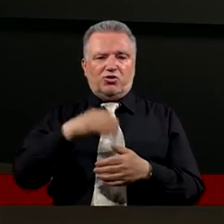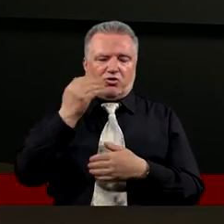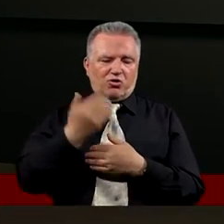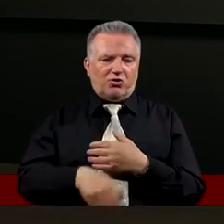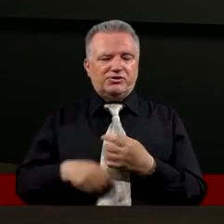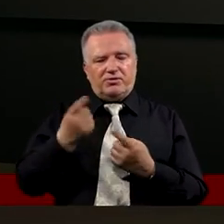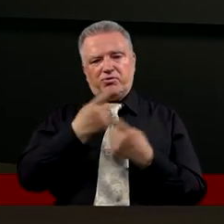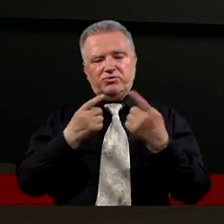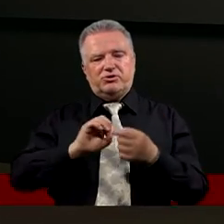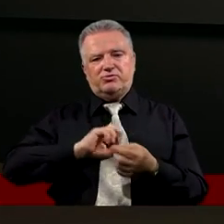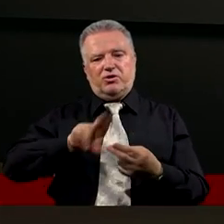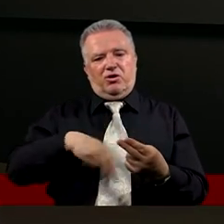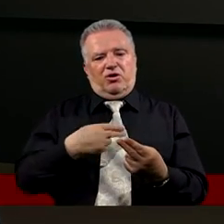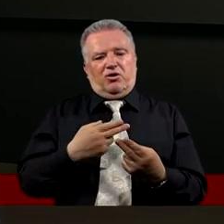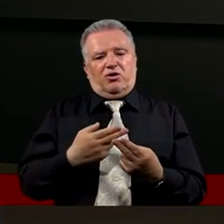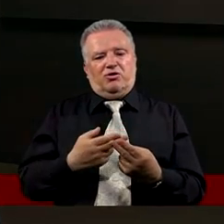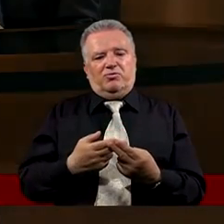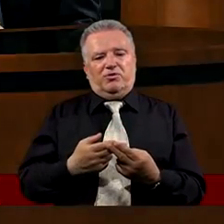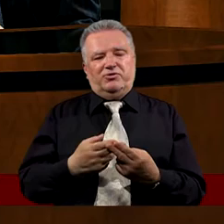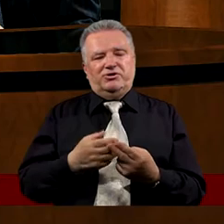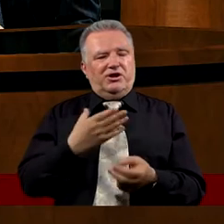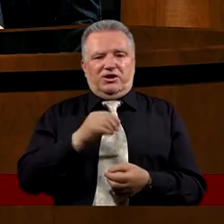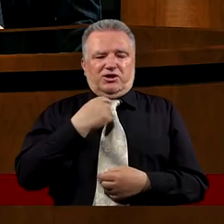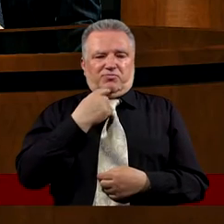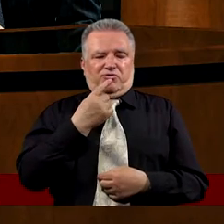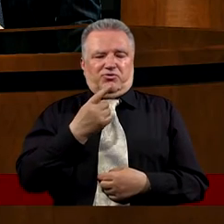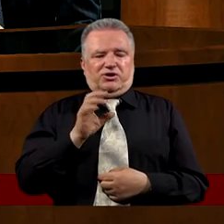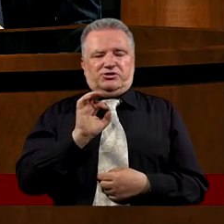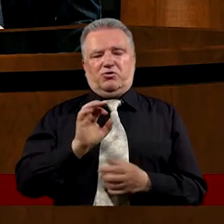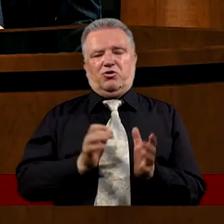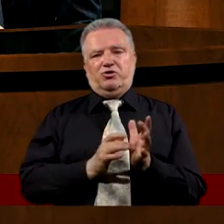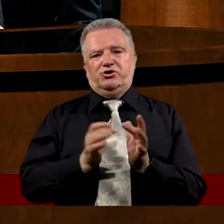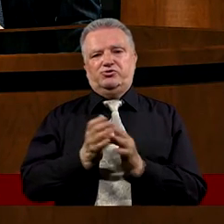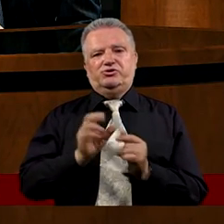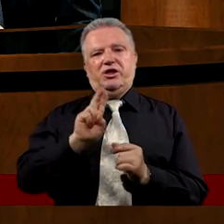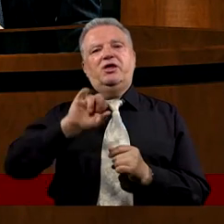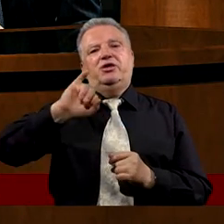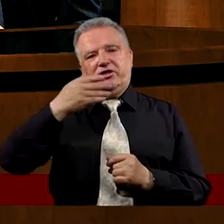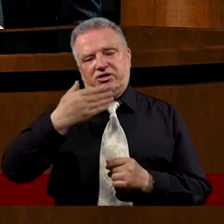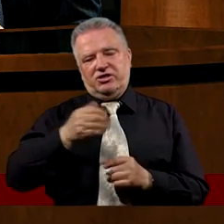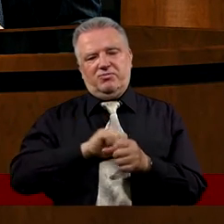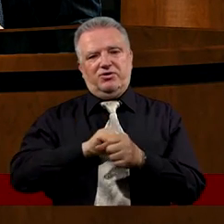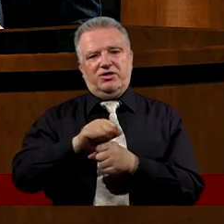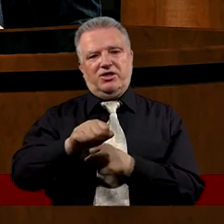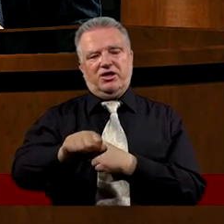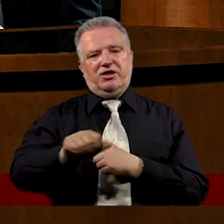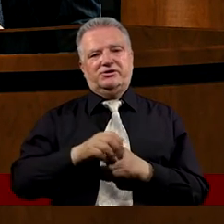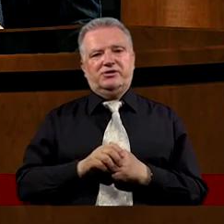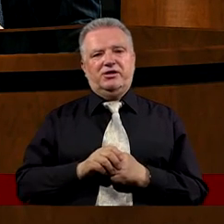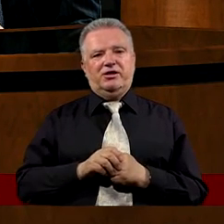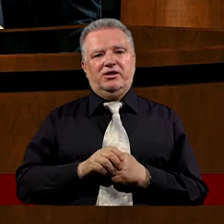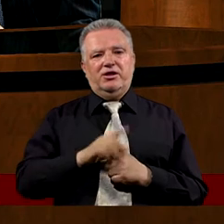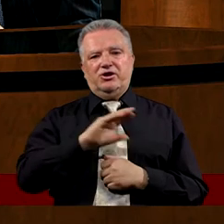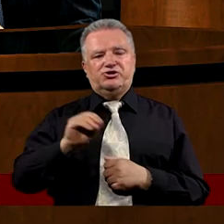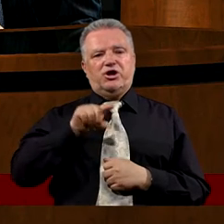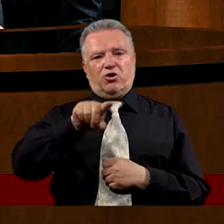końca Przemyślał swoją odpowiedź Zamiast wydać świadectwo O Chrystusie Bo mógł w tym momencie Wydać świadectwo